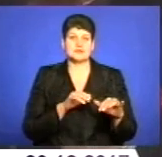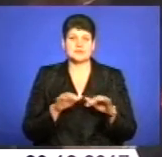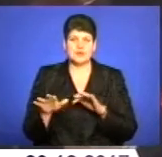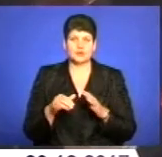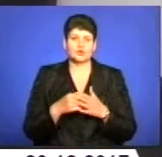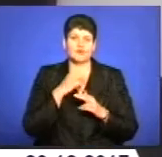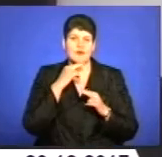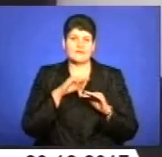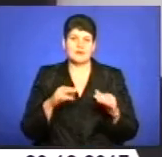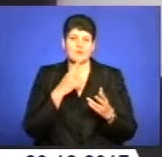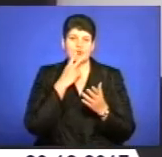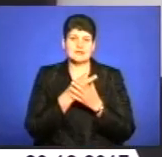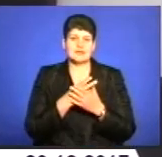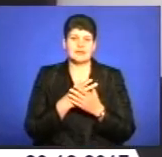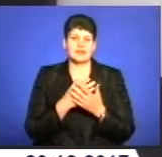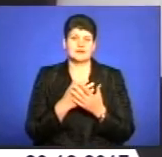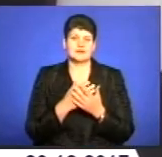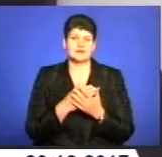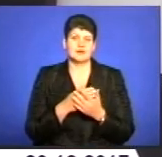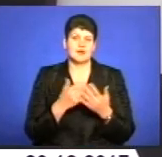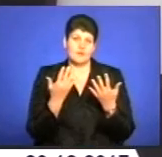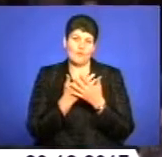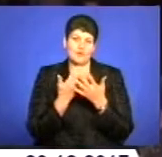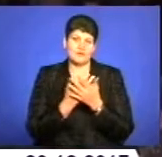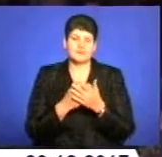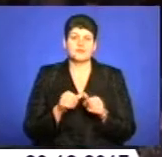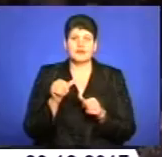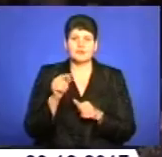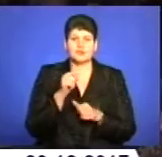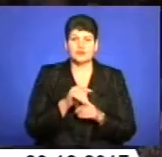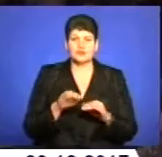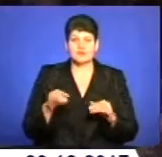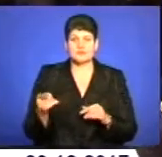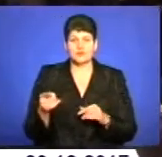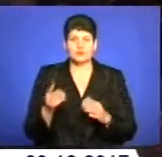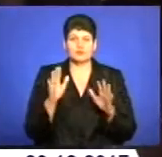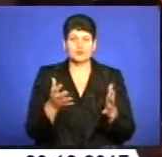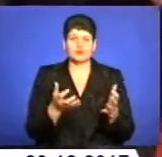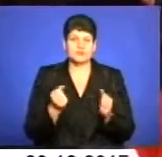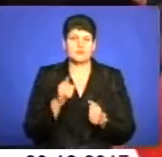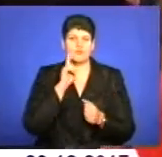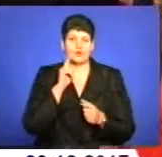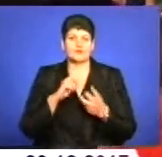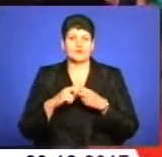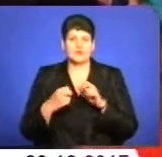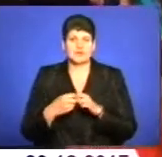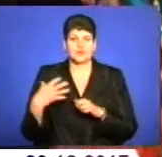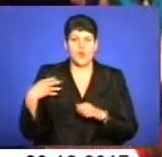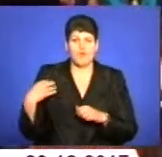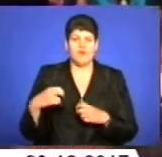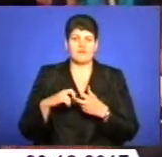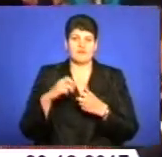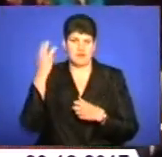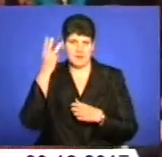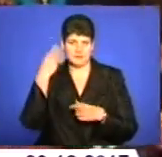військовослужбовців показали мультфільм. Незабаром, крім дітей з Тернополя, такі подарунки отримують діти та молодь Івано-Франківську, Львові, Хмельницькому та